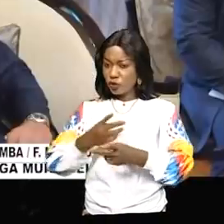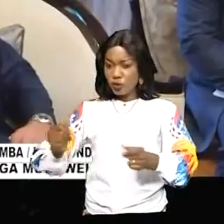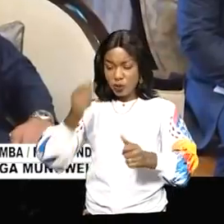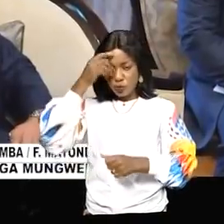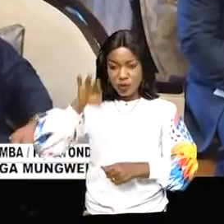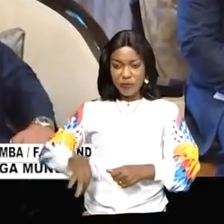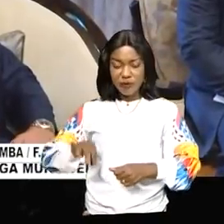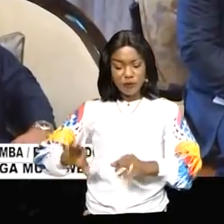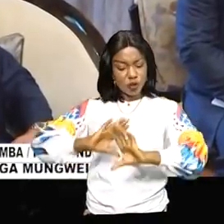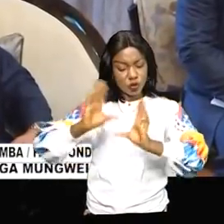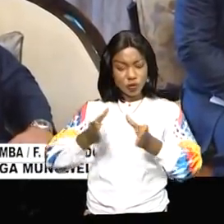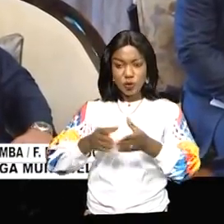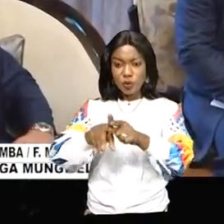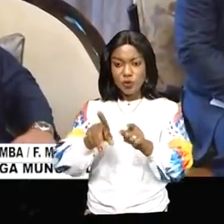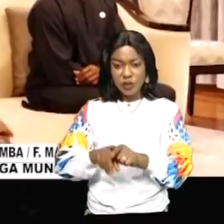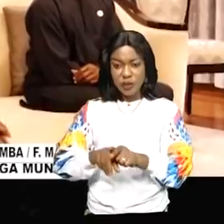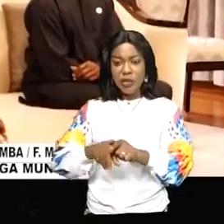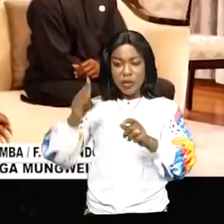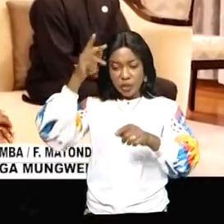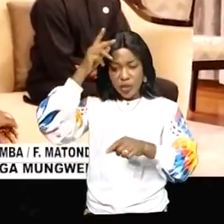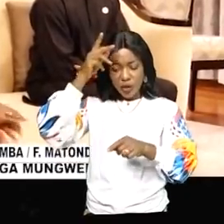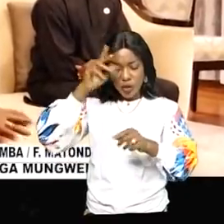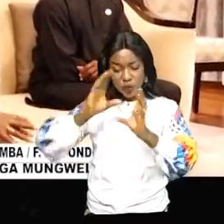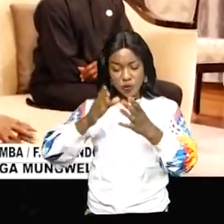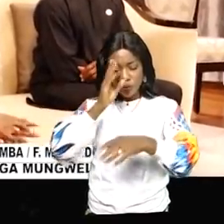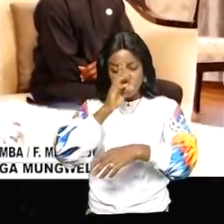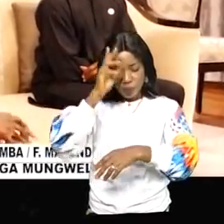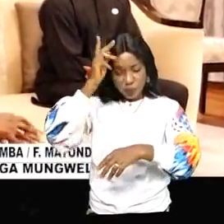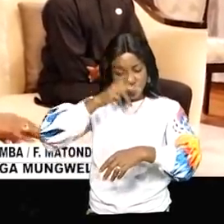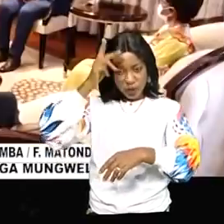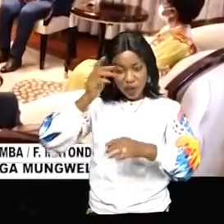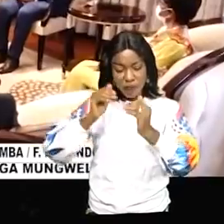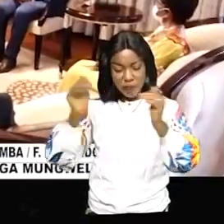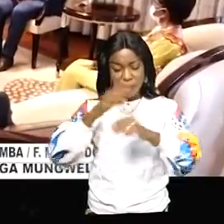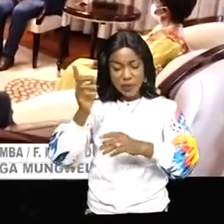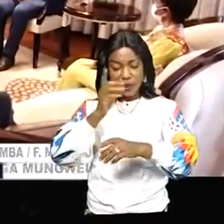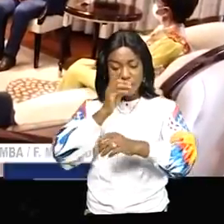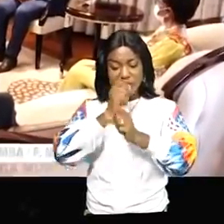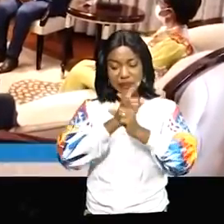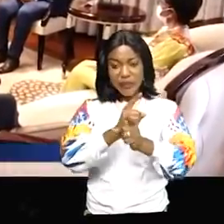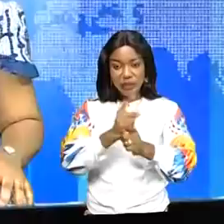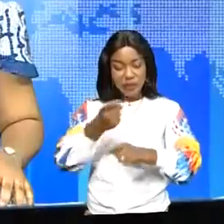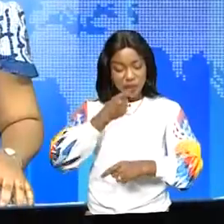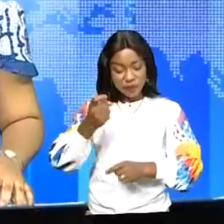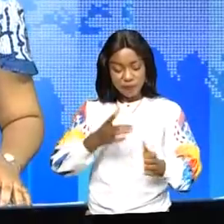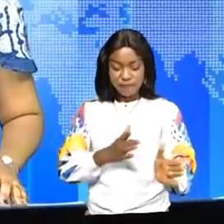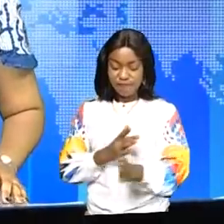bénéfice de tous, a indiqué le commissaire politique paix et sécurité de l'Union africaine, Bancolet Adé-Oye.